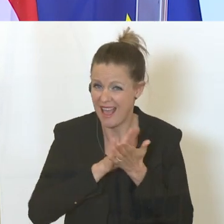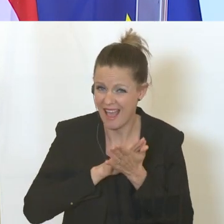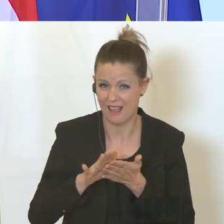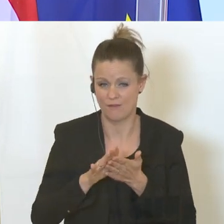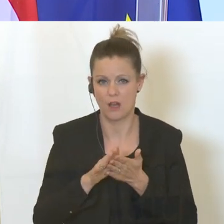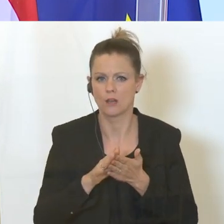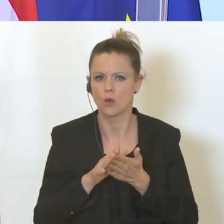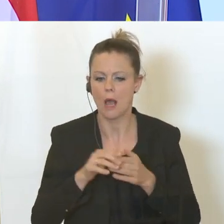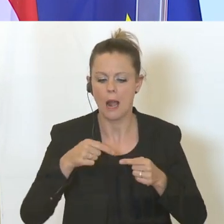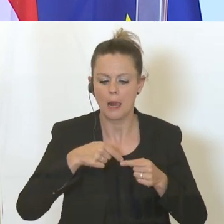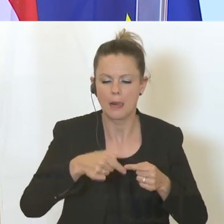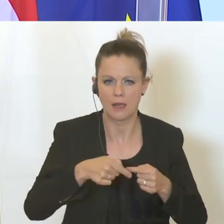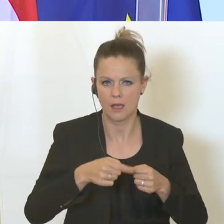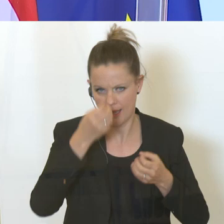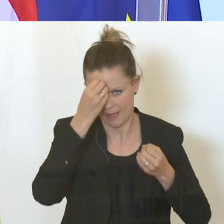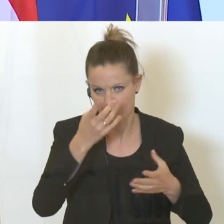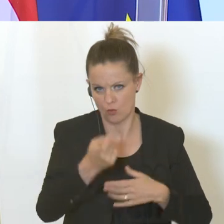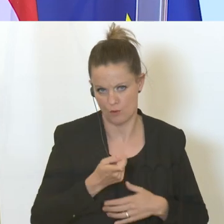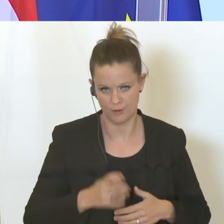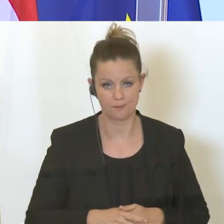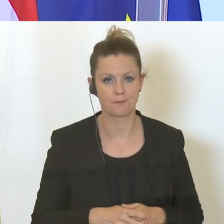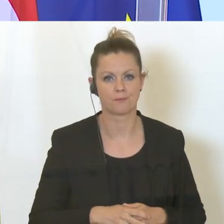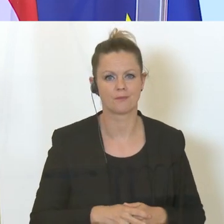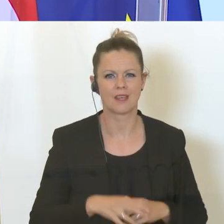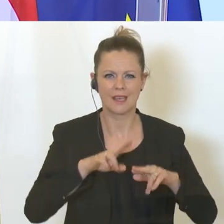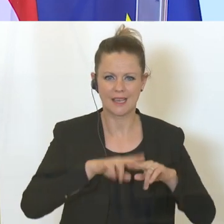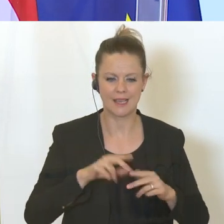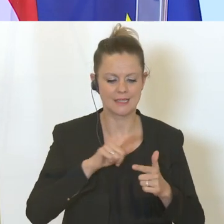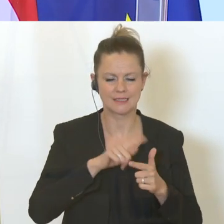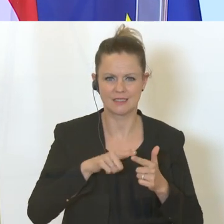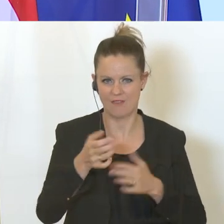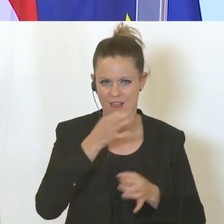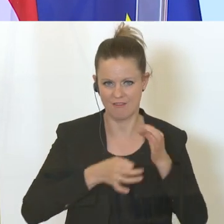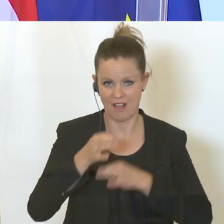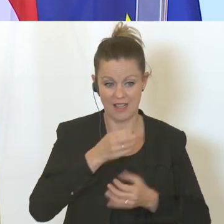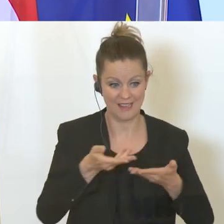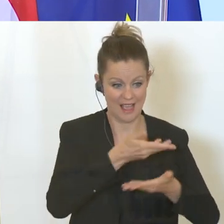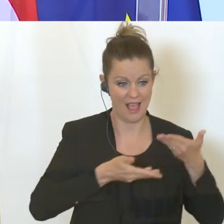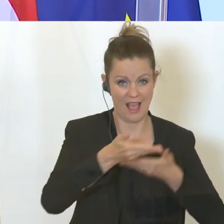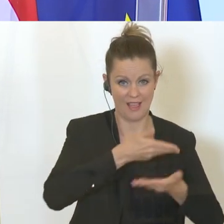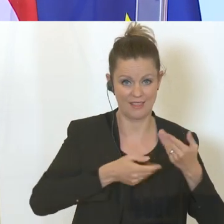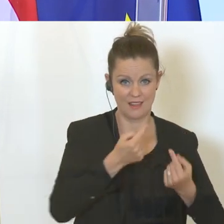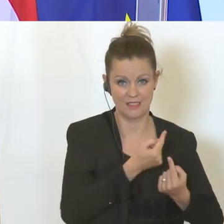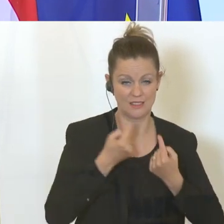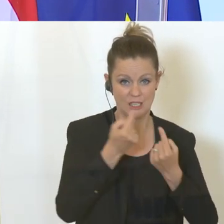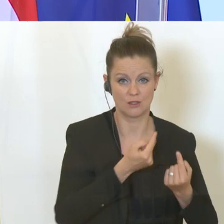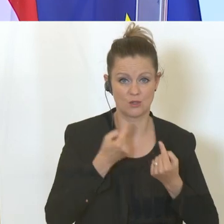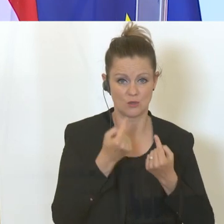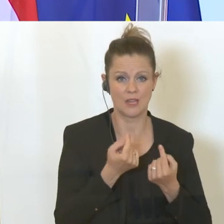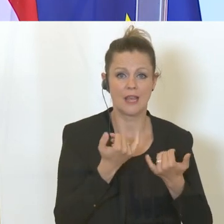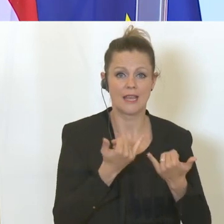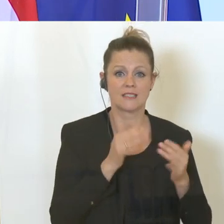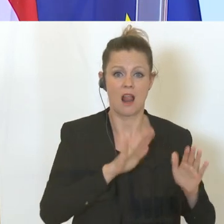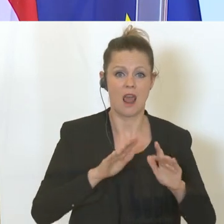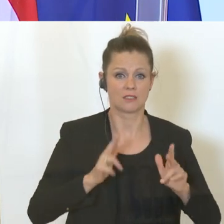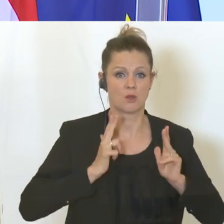informieren. Zu den zwei anderen Fragen, die Lage im Handel hat sich insofern nur schrittweise beruhigt, weil ja der